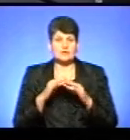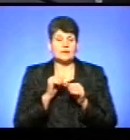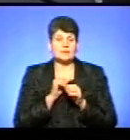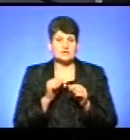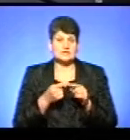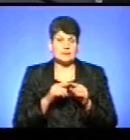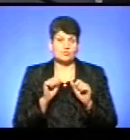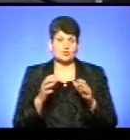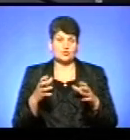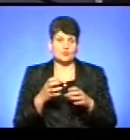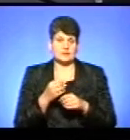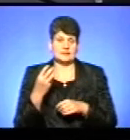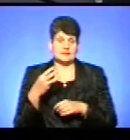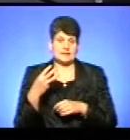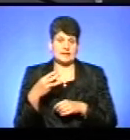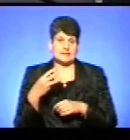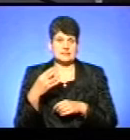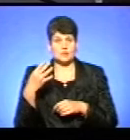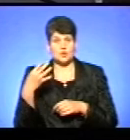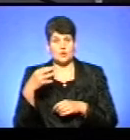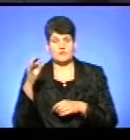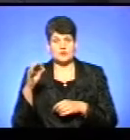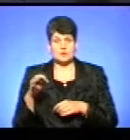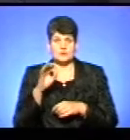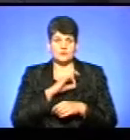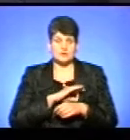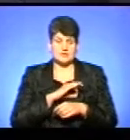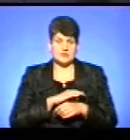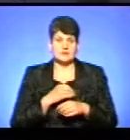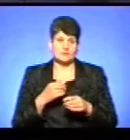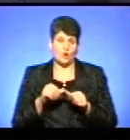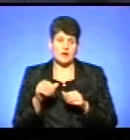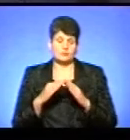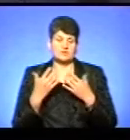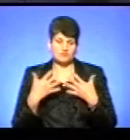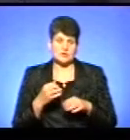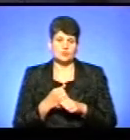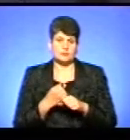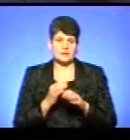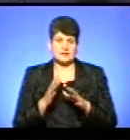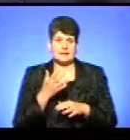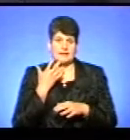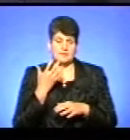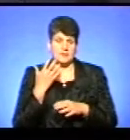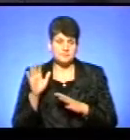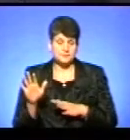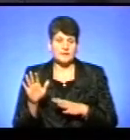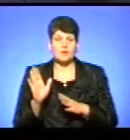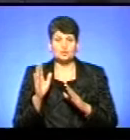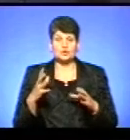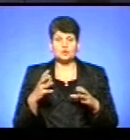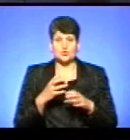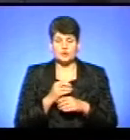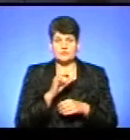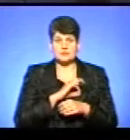Це може скоротити 30% по досвіду, 40% споживання. Деякі наші будинки вже це зробили. Теплової енергії. Відповідно, буде скорочення